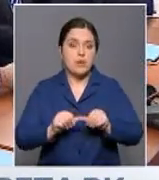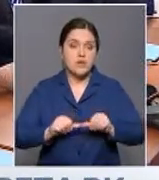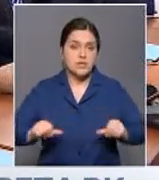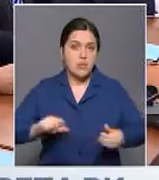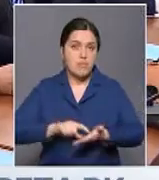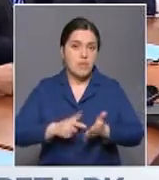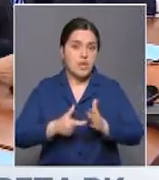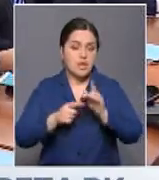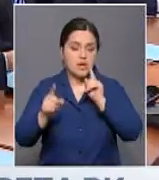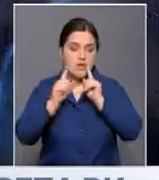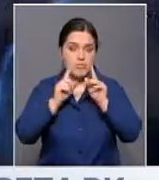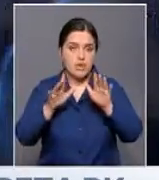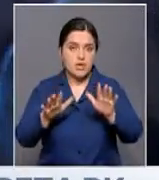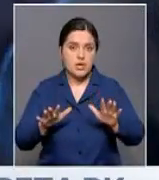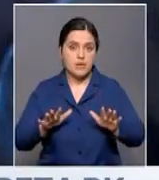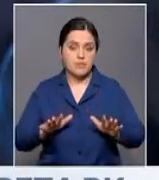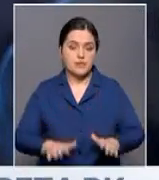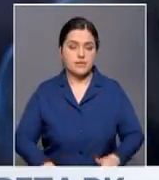парламента.